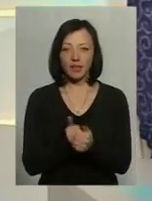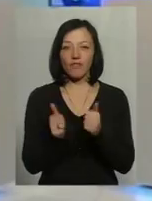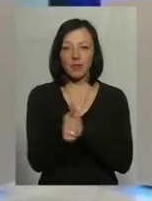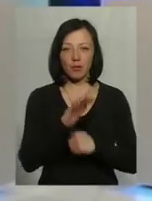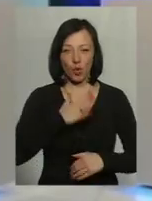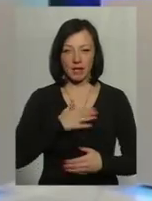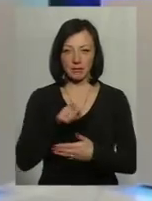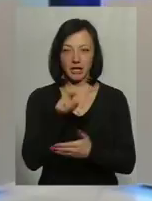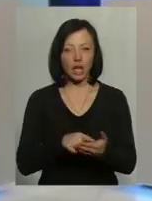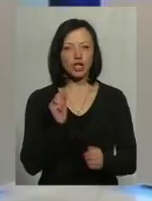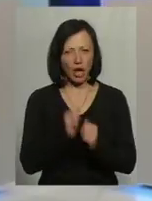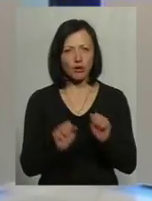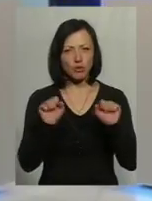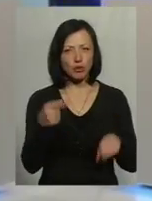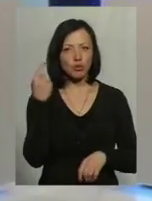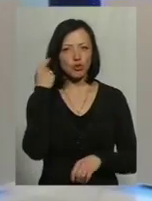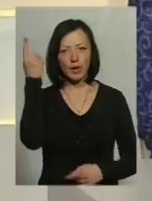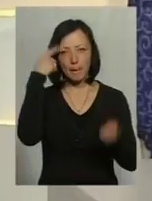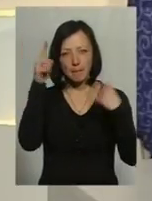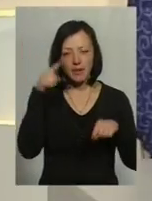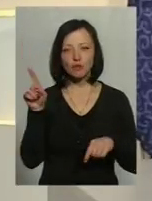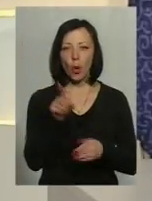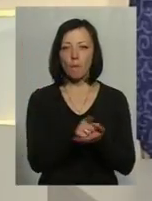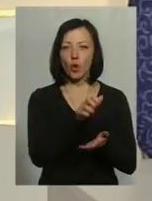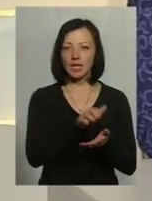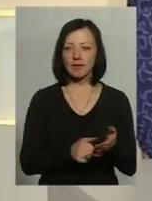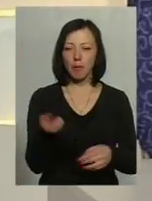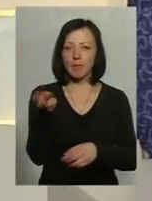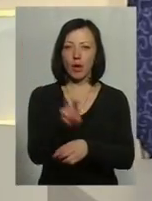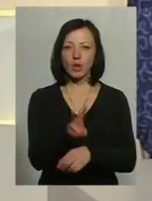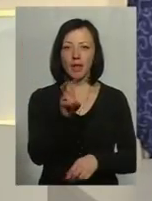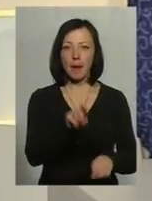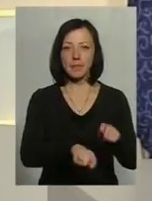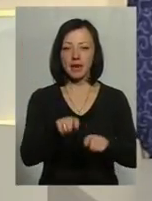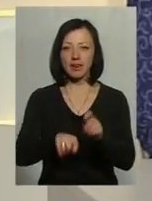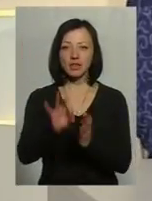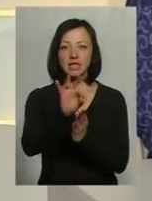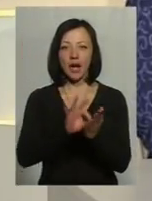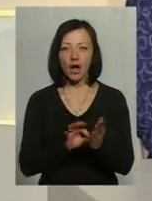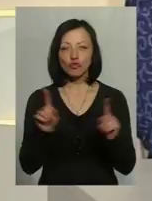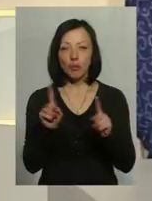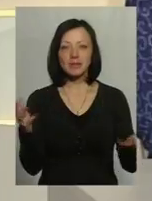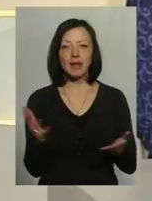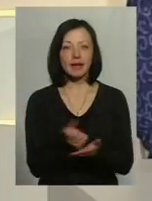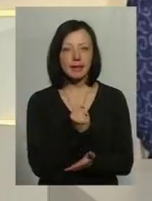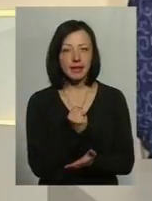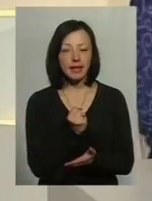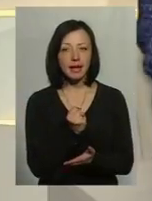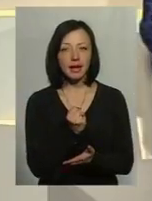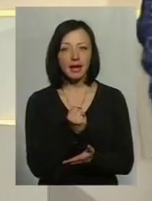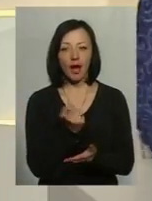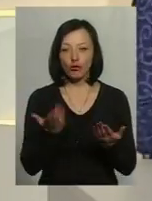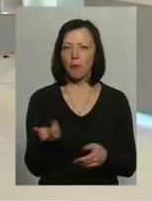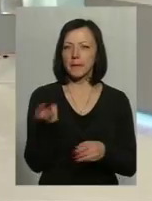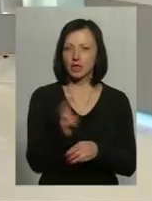запитання. Часто можна почути міф, що податківці приходять на перевірку відразу, щоб знайти, і якщо вже